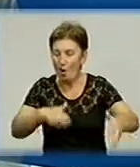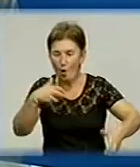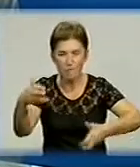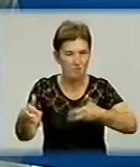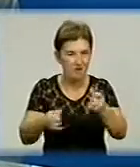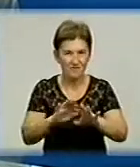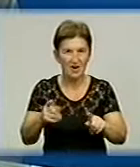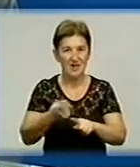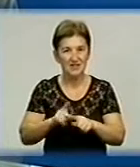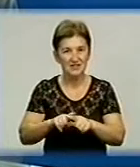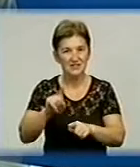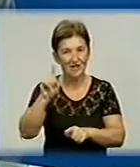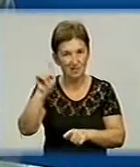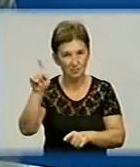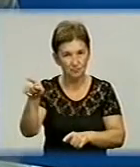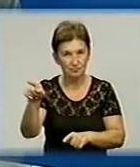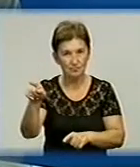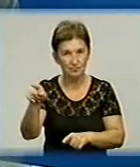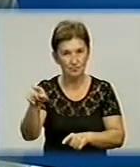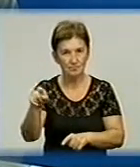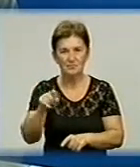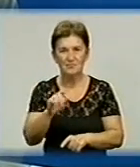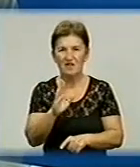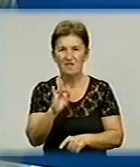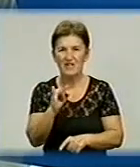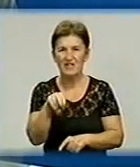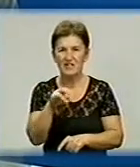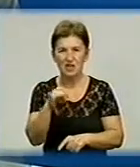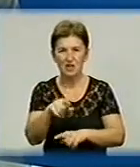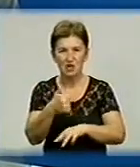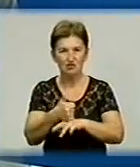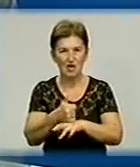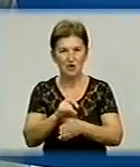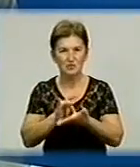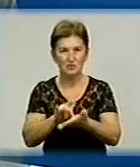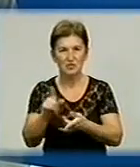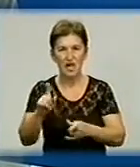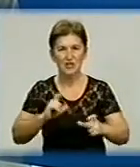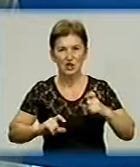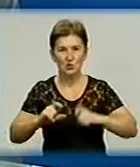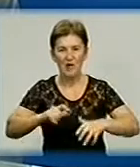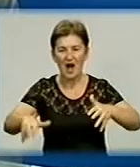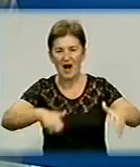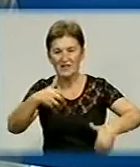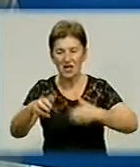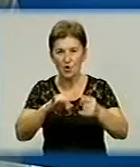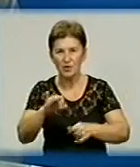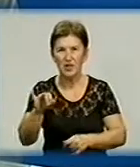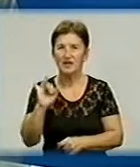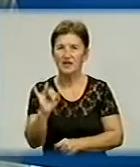а це проводить розкопки, знову ж таки, Відейко Михайло Юрійович, це начальник експедиції від Інституту археології, і Джон